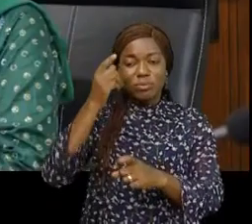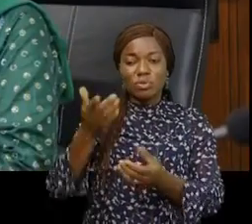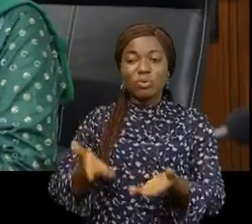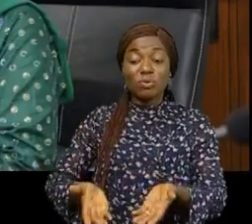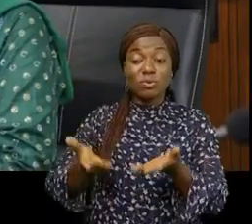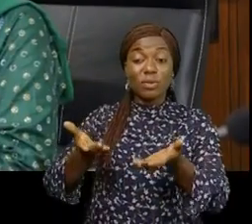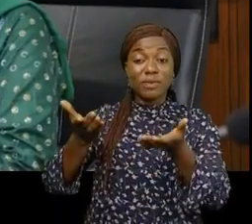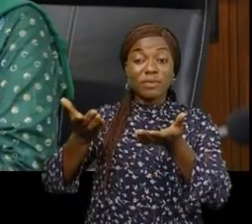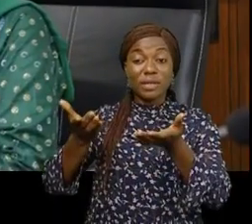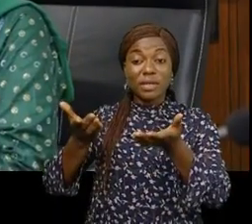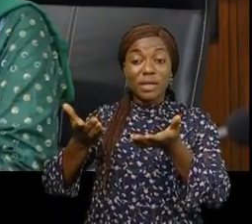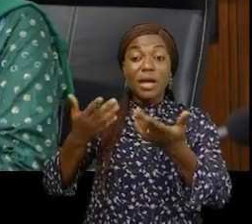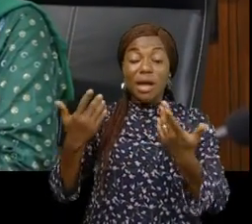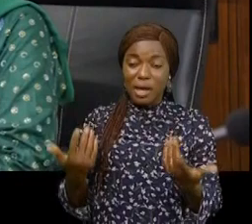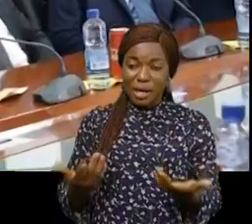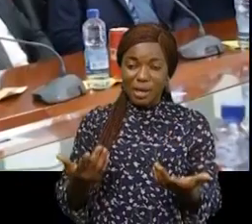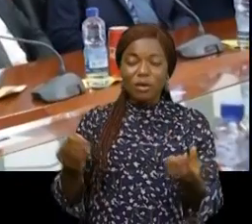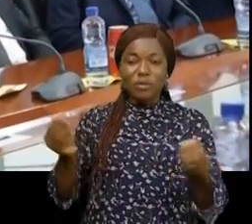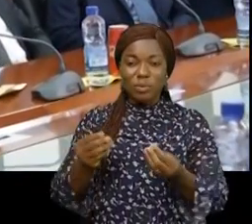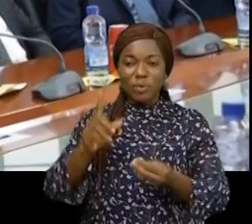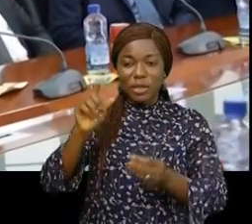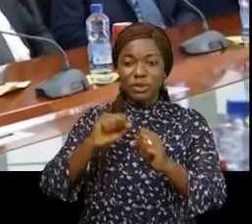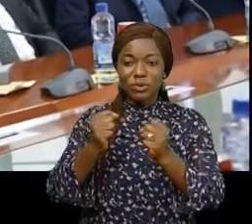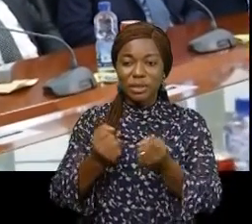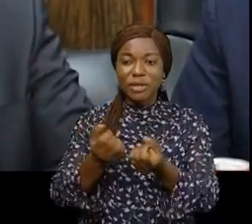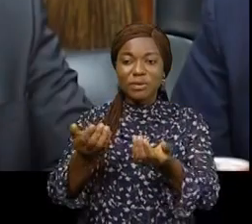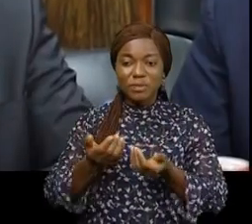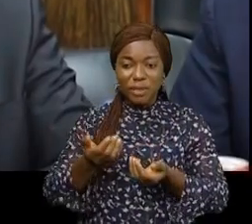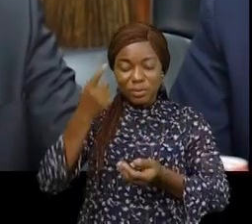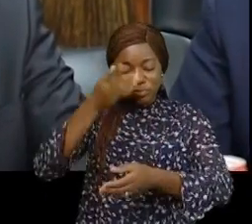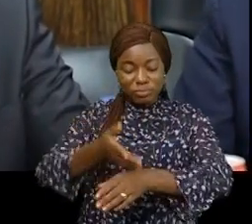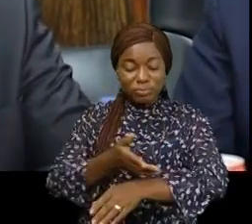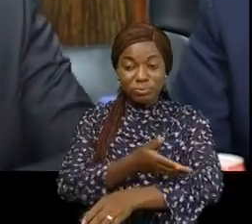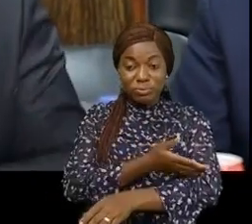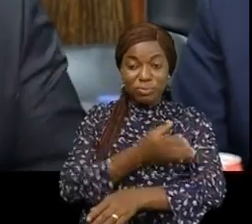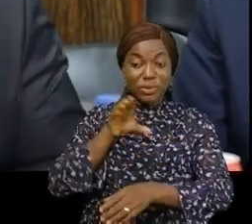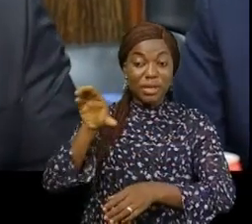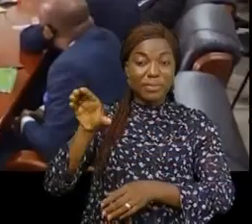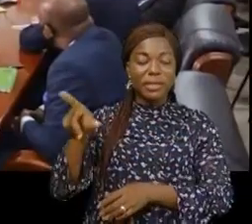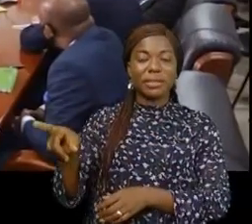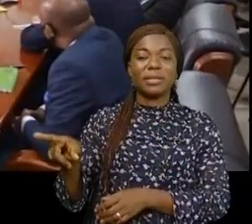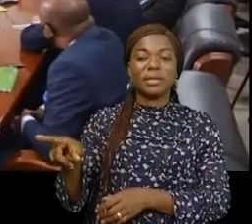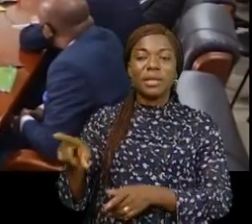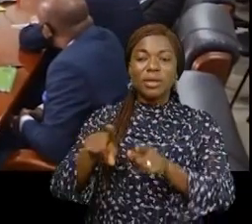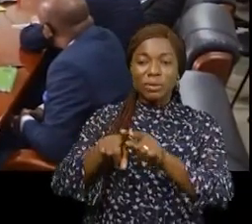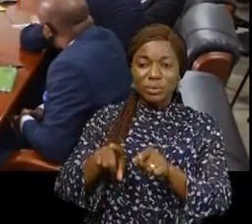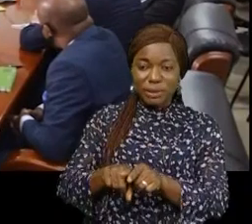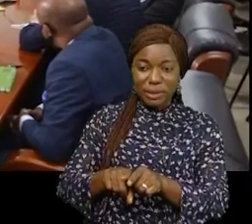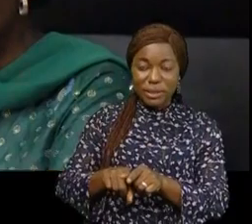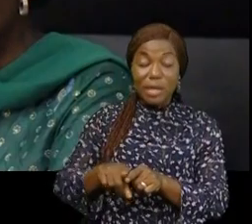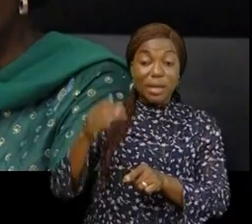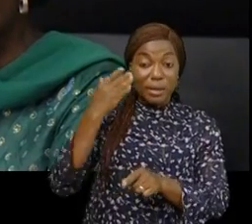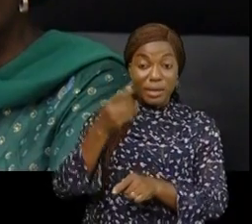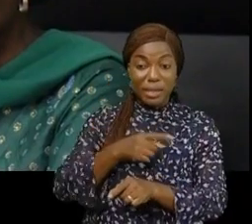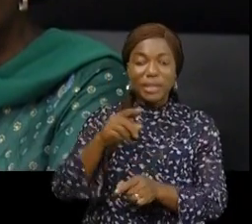sur pied. Une entreprise se porte garant pour remettre la CADECO sur l'oreille. Aaron Cefou sa philosophie c'est d